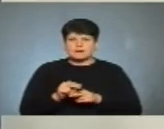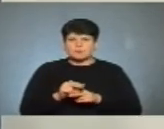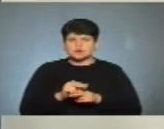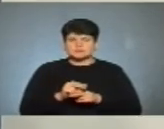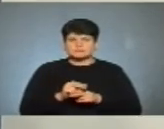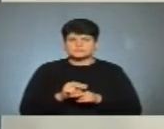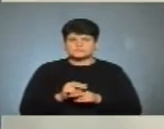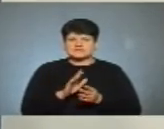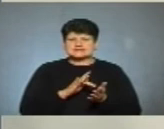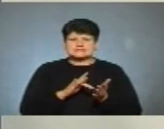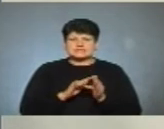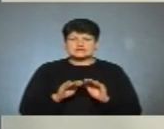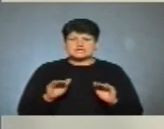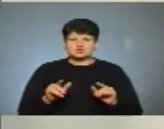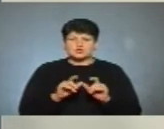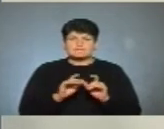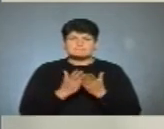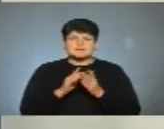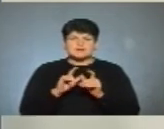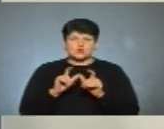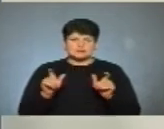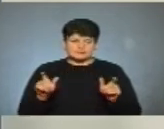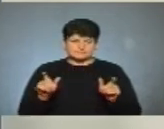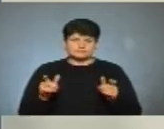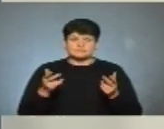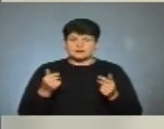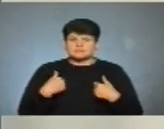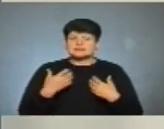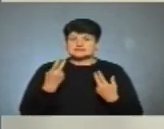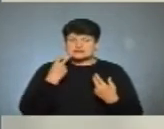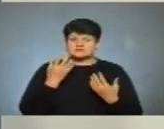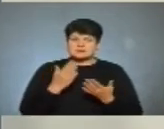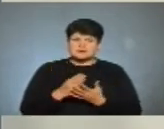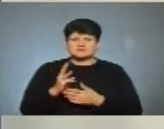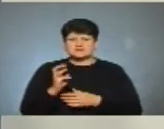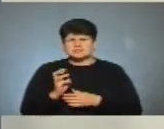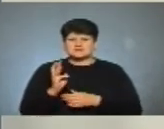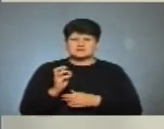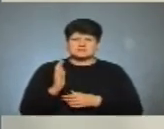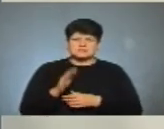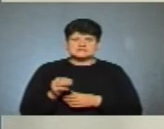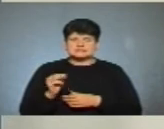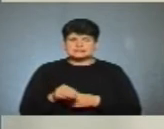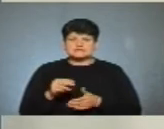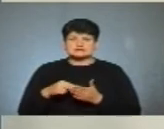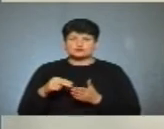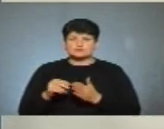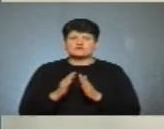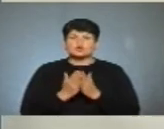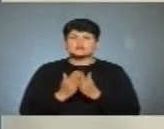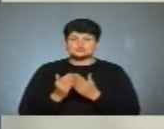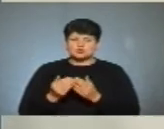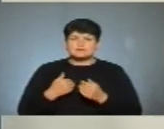центральної дитячої бібліотеки. Ми завжди маємо 300-350 тисяч на закупівлю книжок.